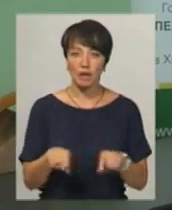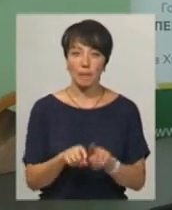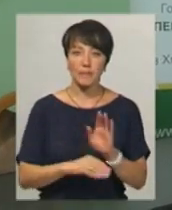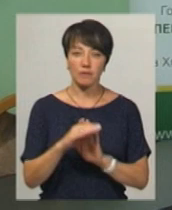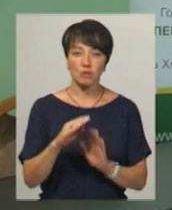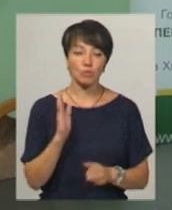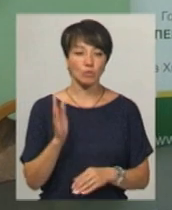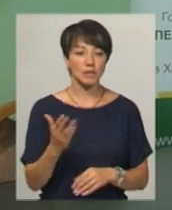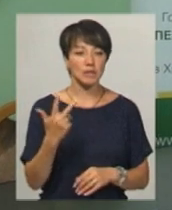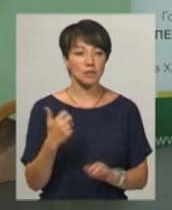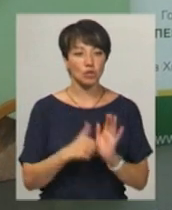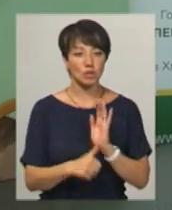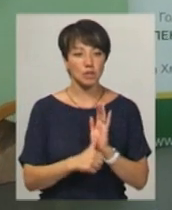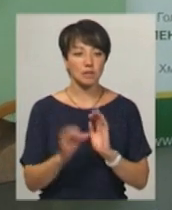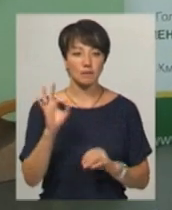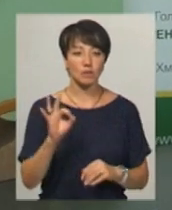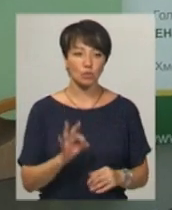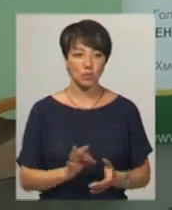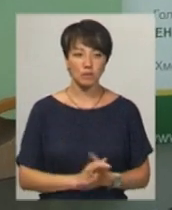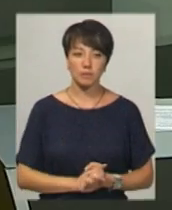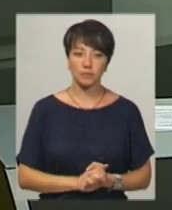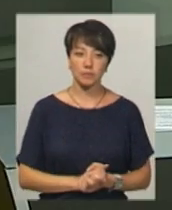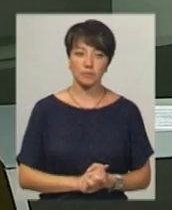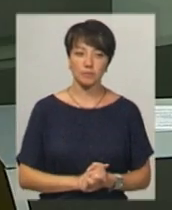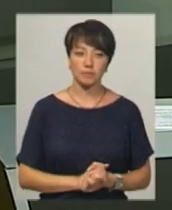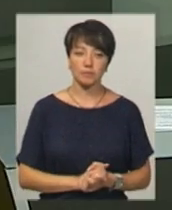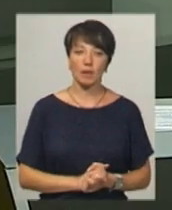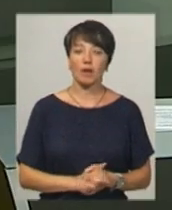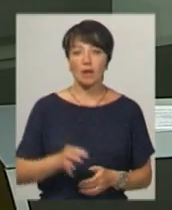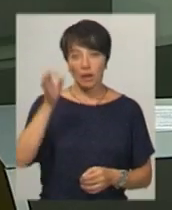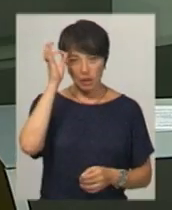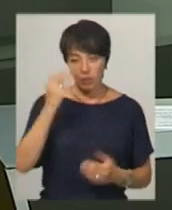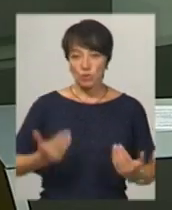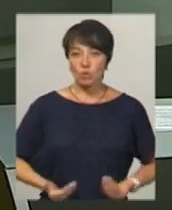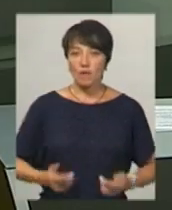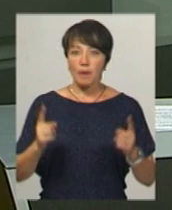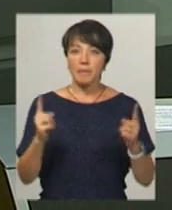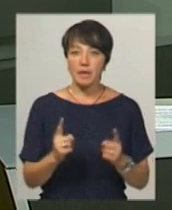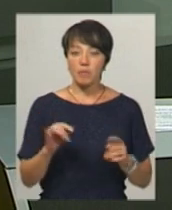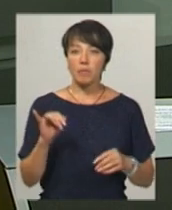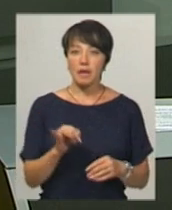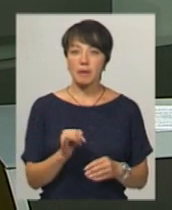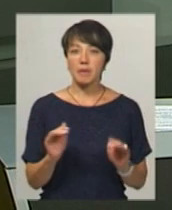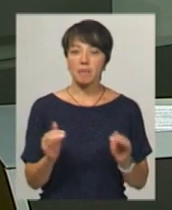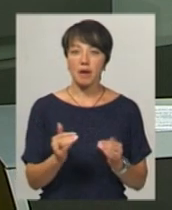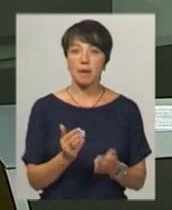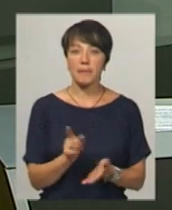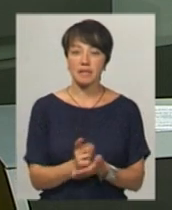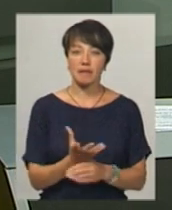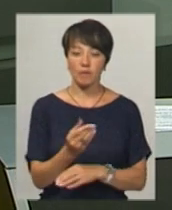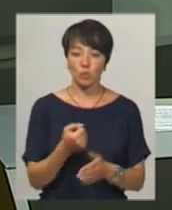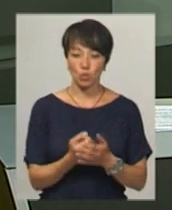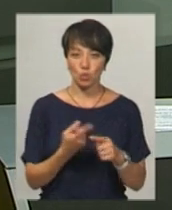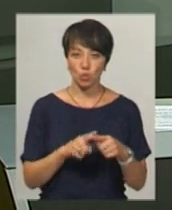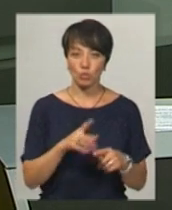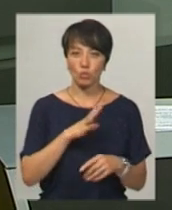підвищення складатиме 360%. Нагадаю, прожитковий мінімум та мінімальна пенсійна виплата до цього